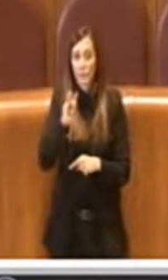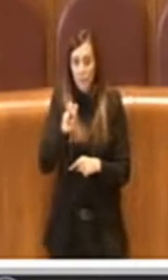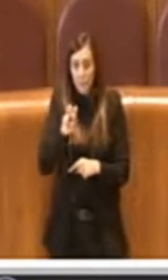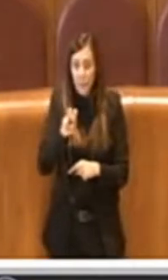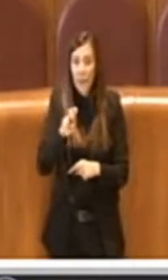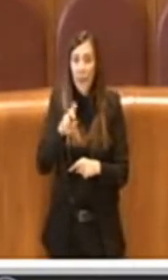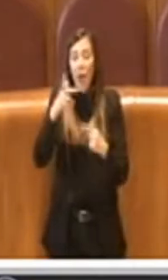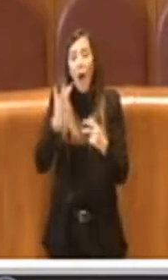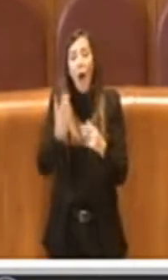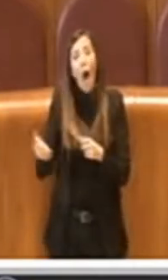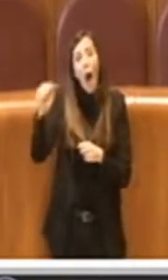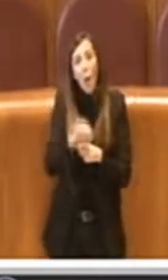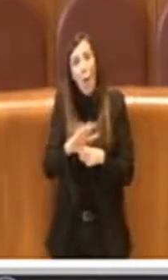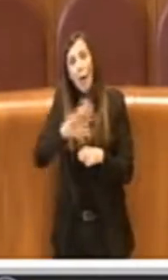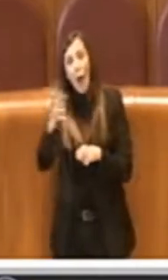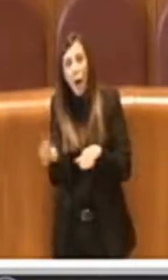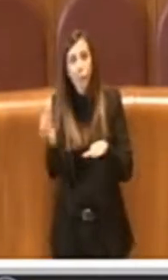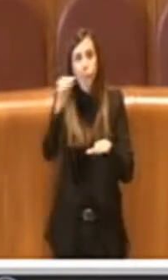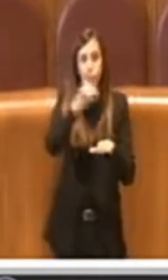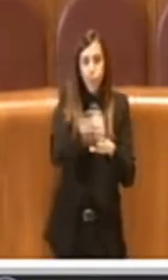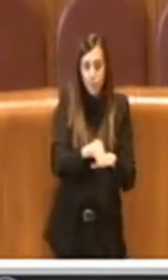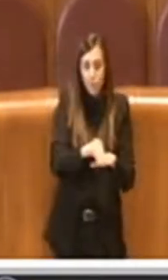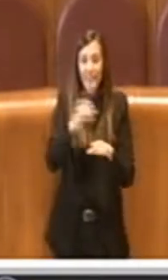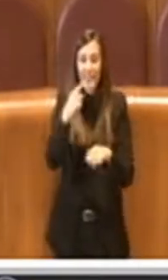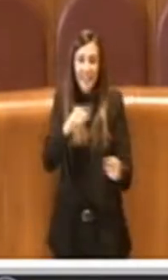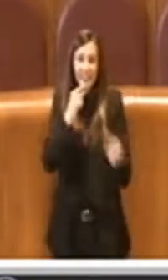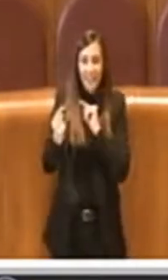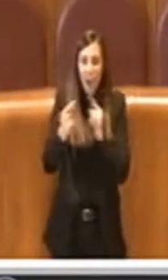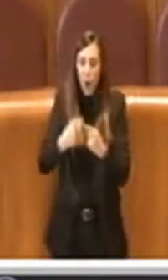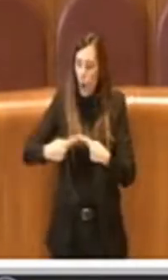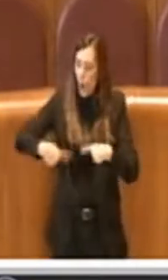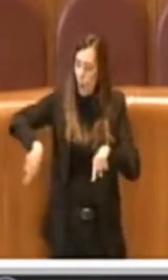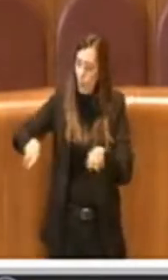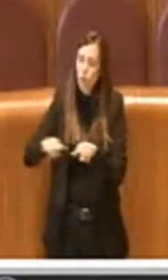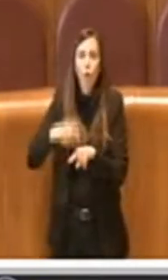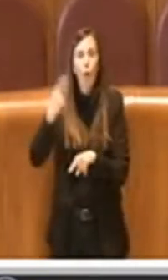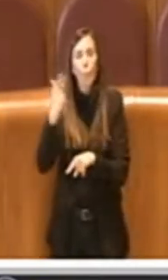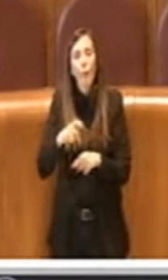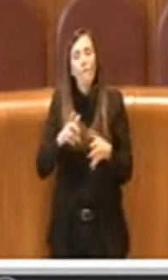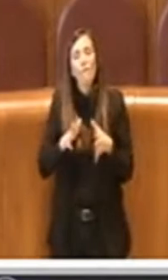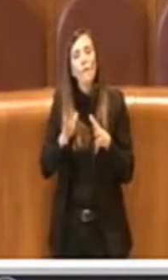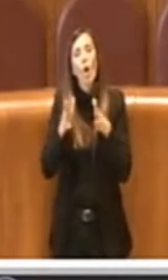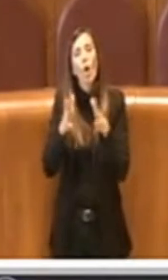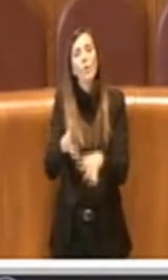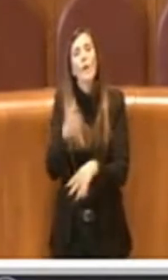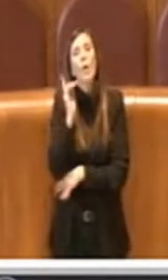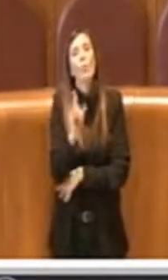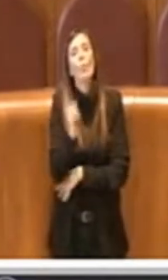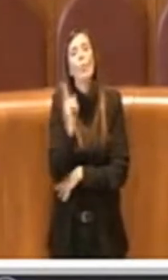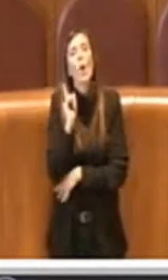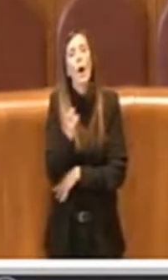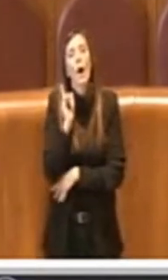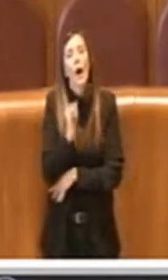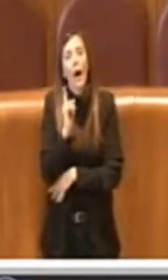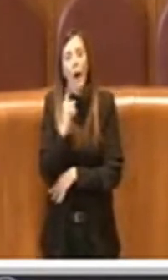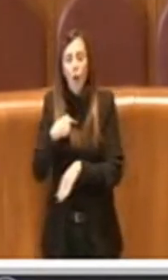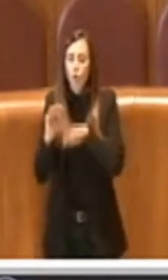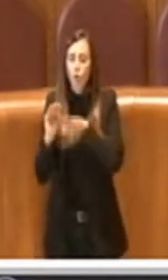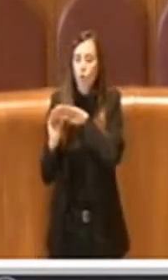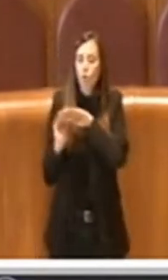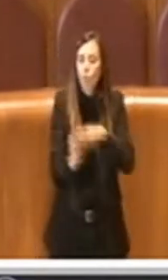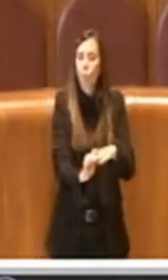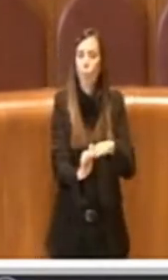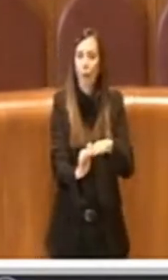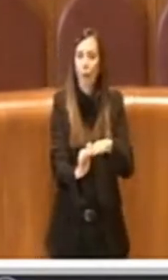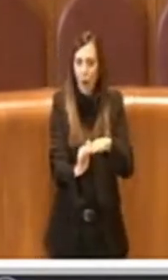avuto modo anche di trattare questo tema in commissione proprio con la volontà di andare a tutelare l